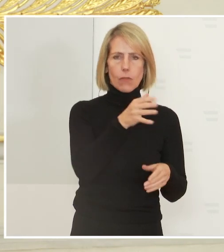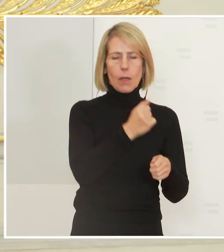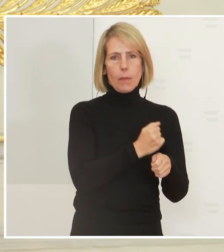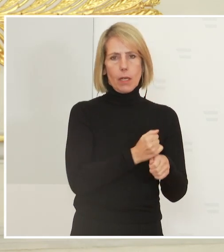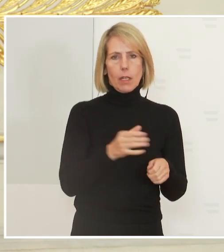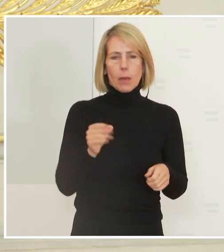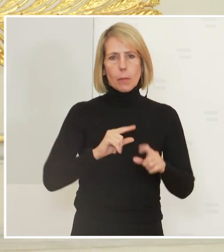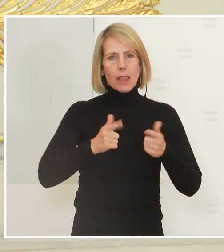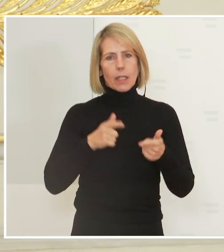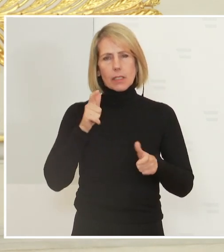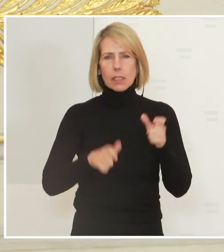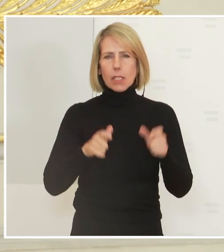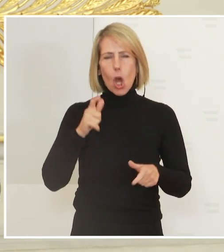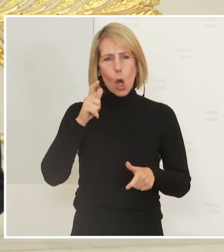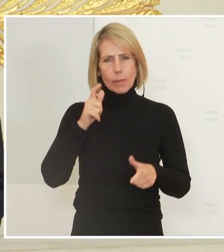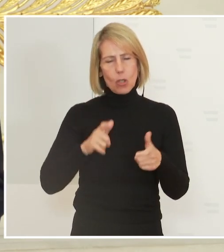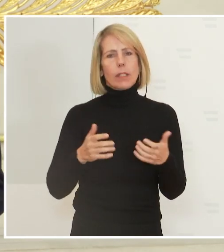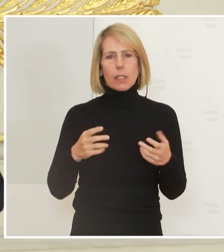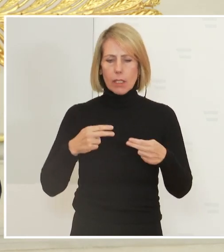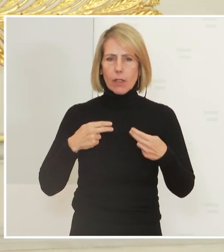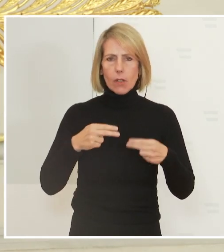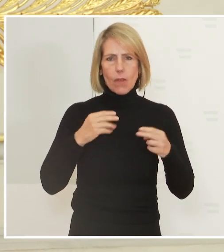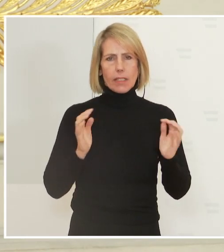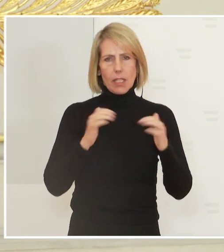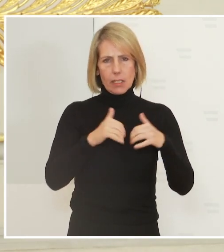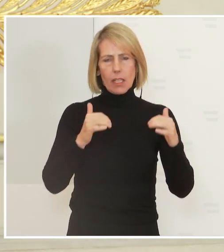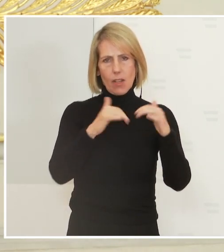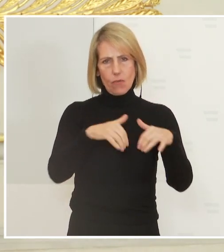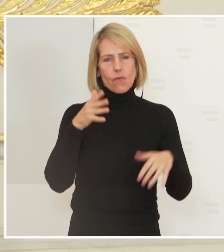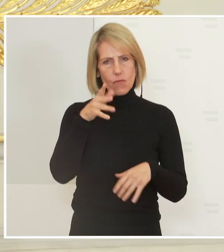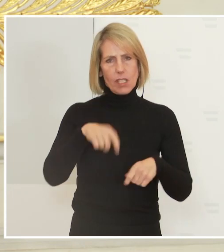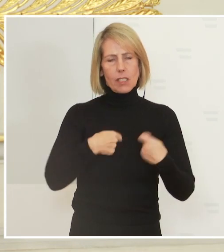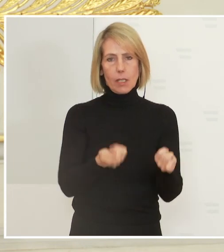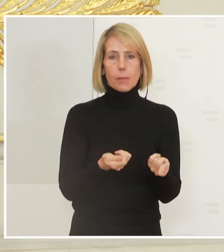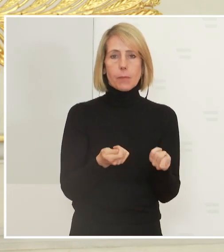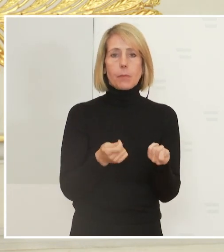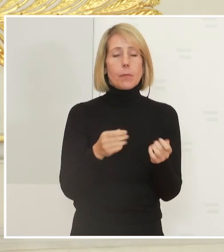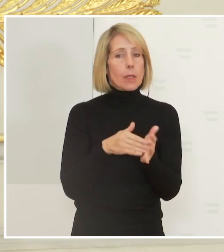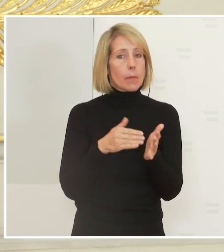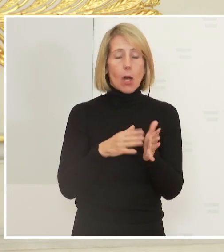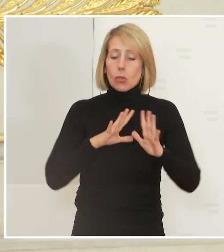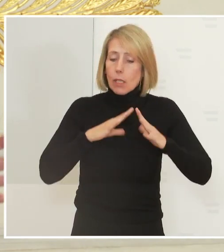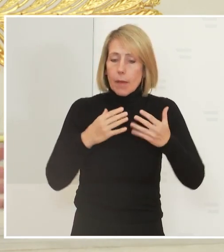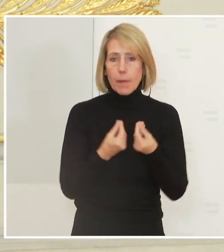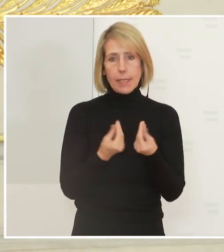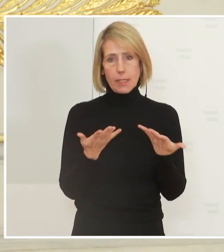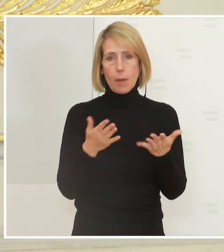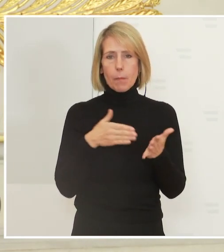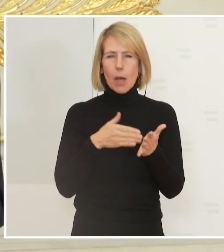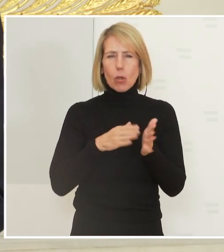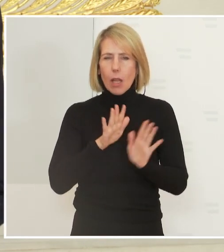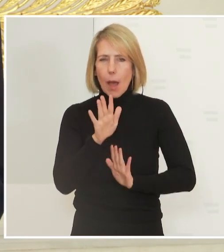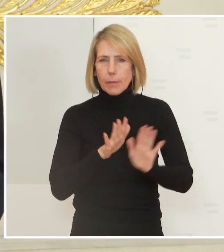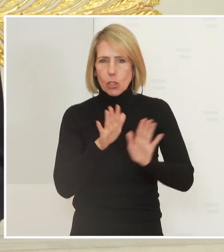den Landeshauptleuten gibt. Wir sind in einer sehr kritischen Situation. Hier braucht es das Gemeinsame, das Abgestimmte, auch wenn manchmal nur